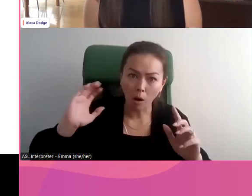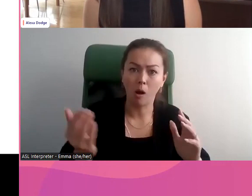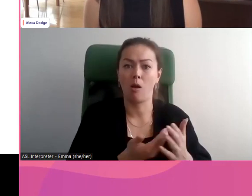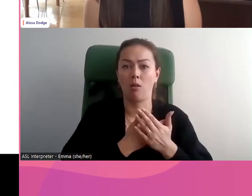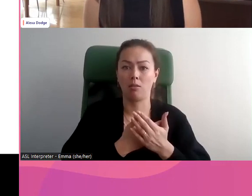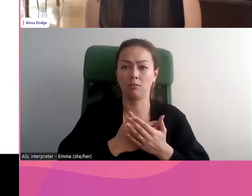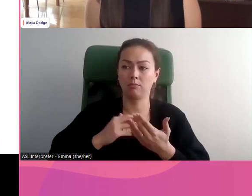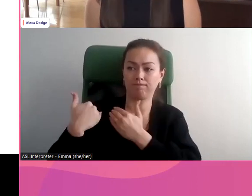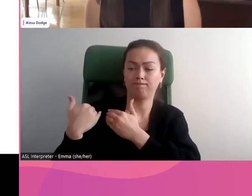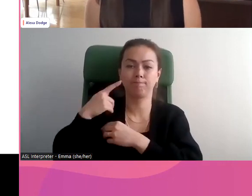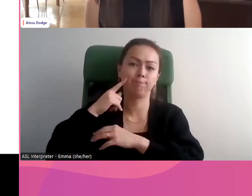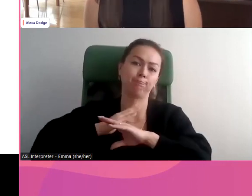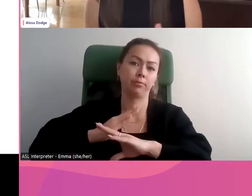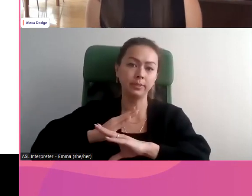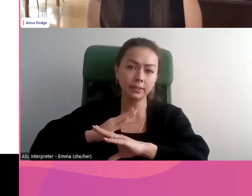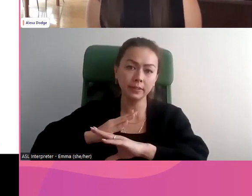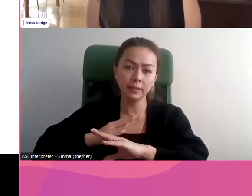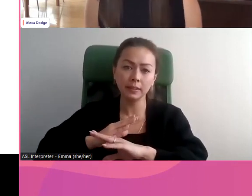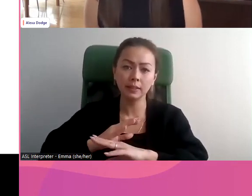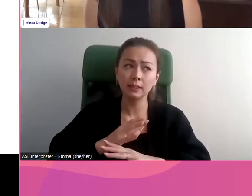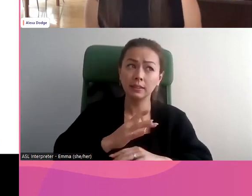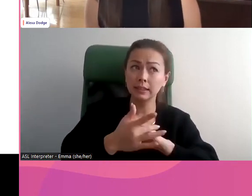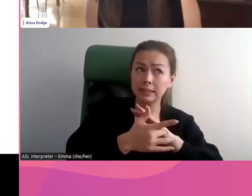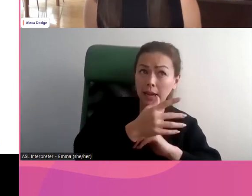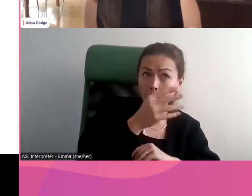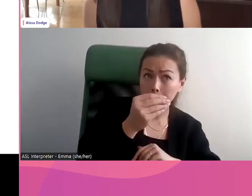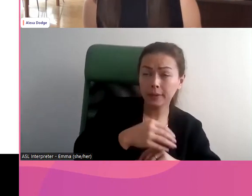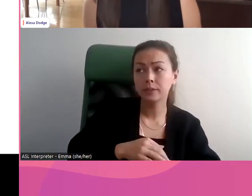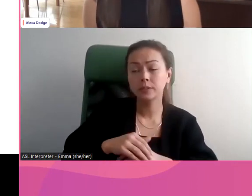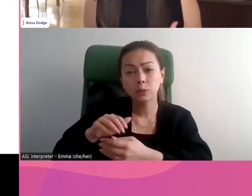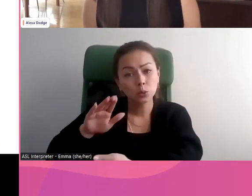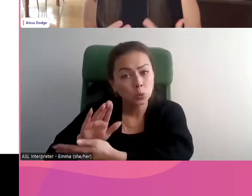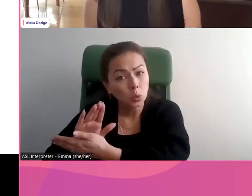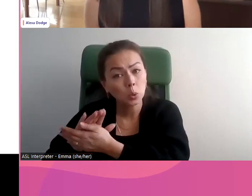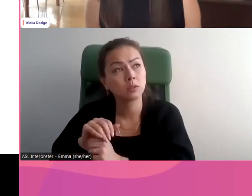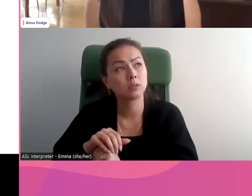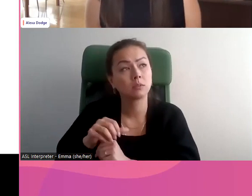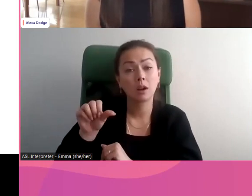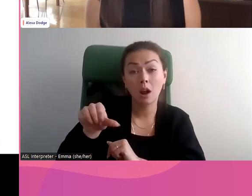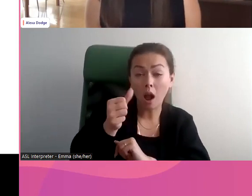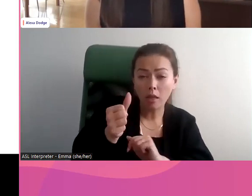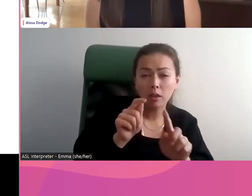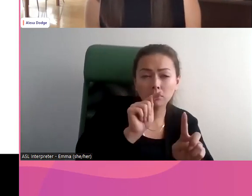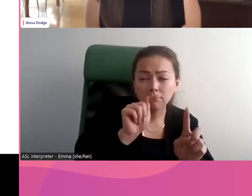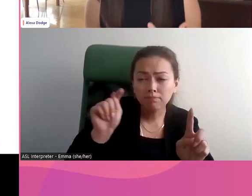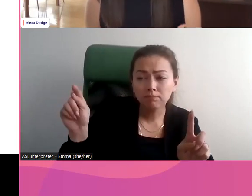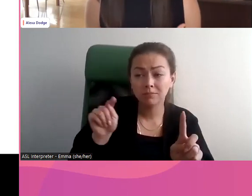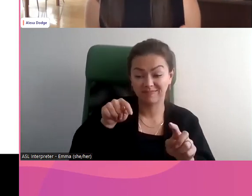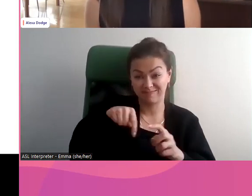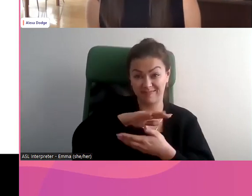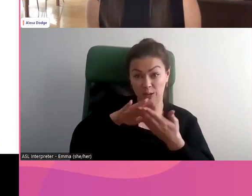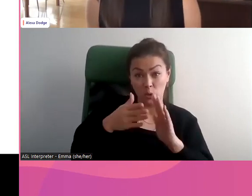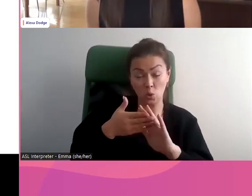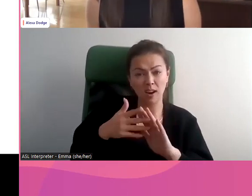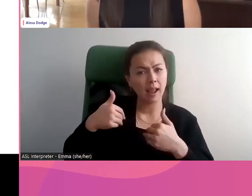penser au fait que c'est une responsabilité collective. Il faut aussi réfléchir à la façon dont les entreprises de technologie et les communautés peuvent